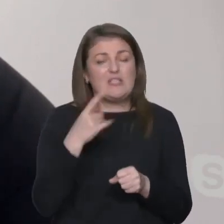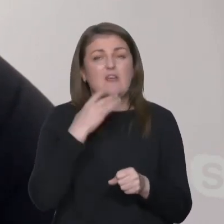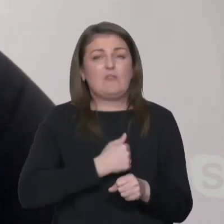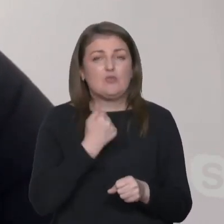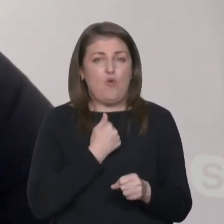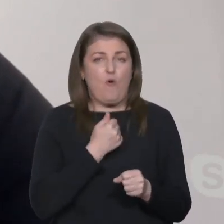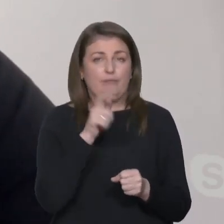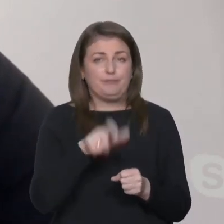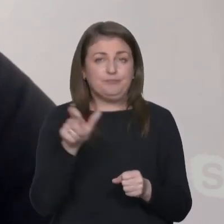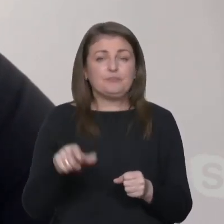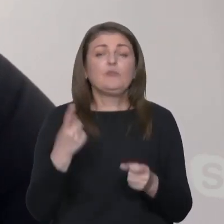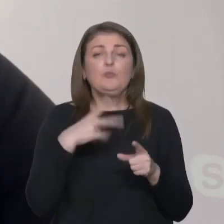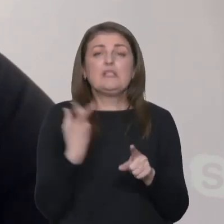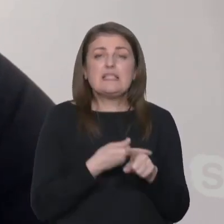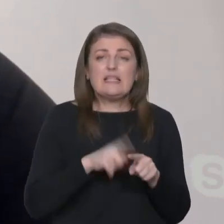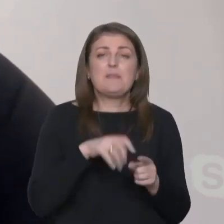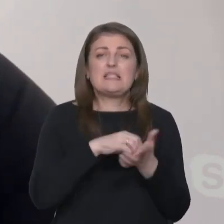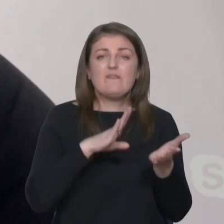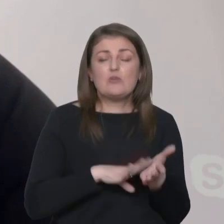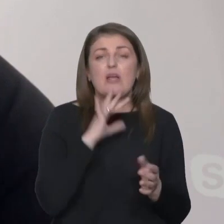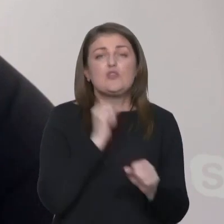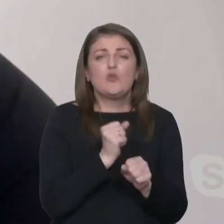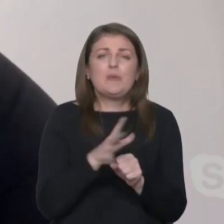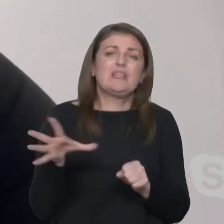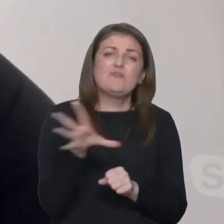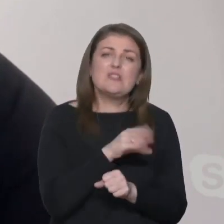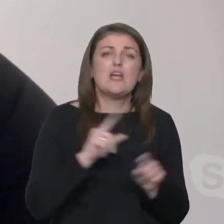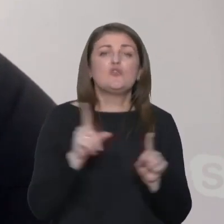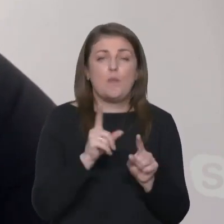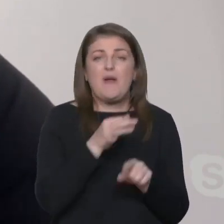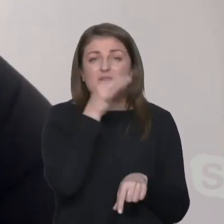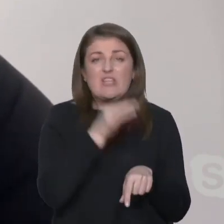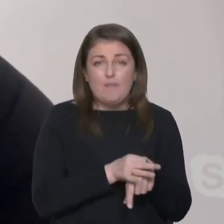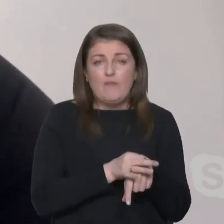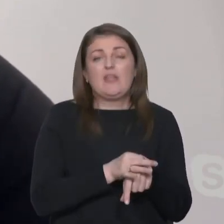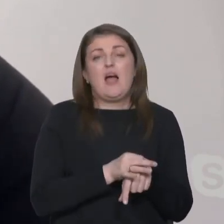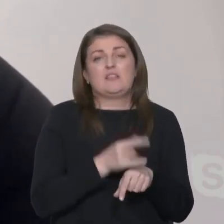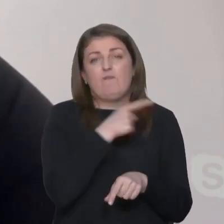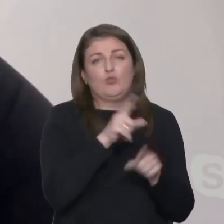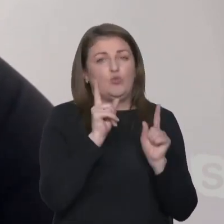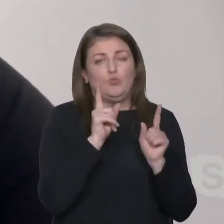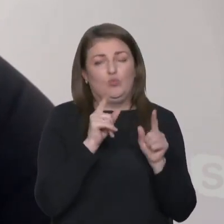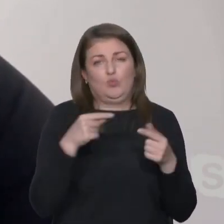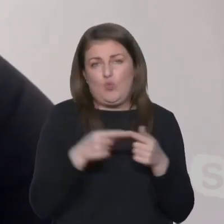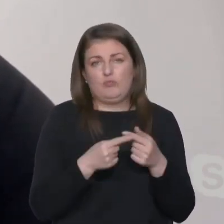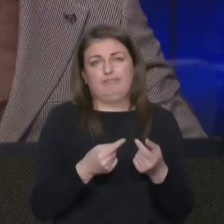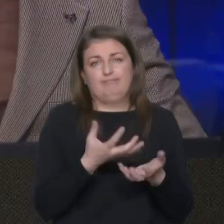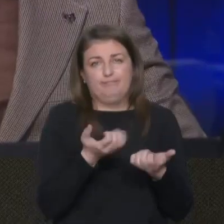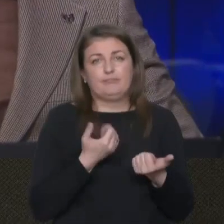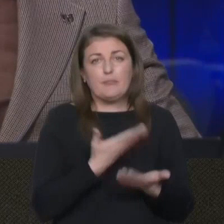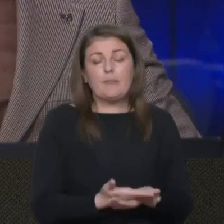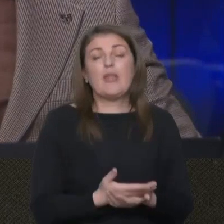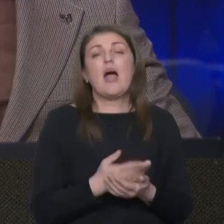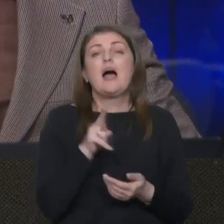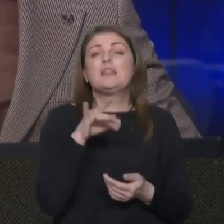службовці. Тому це треба зафіксувати і зробити все, щоб відповідальність вони точно понесли. Дмитре,